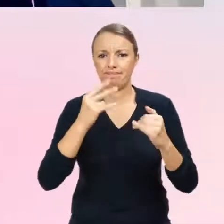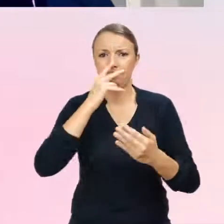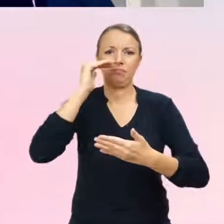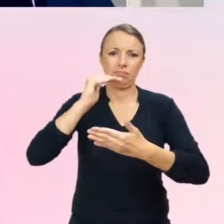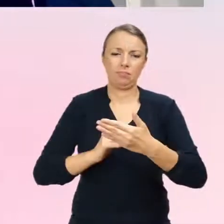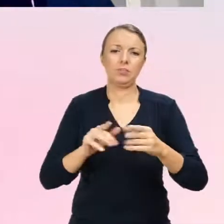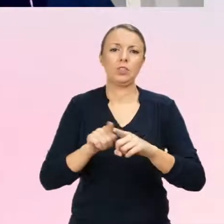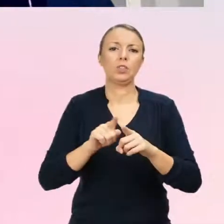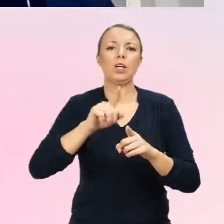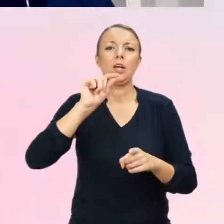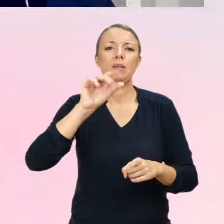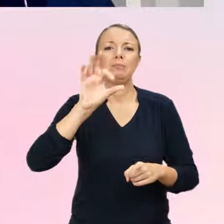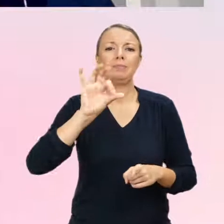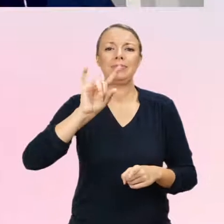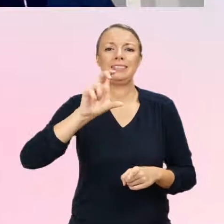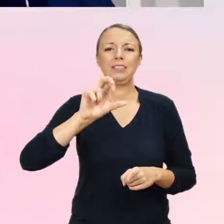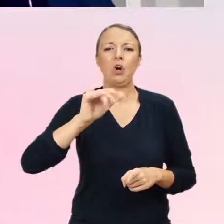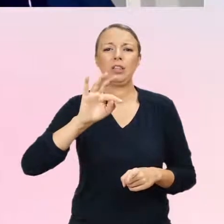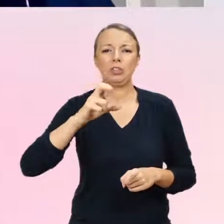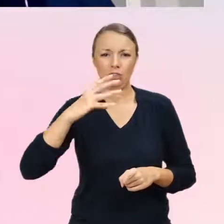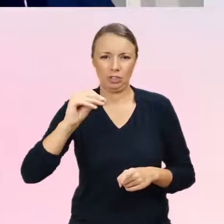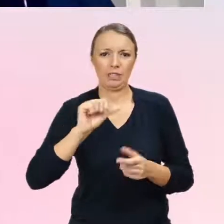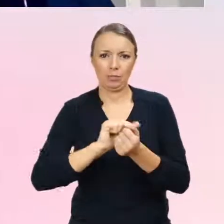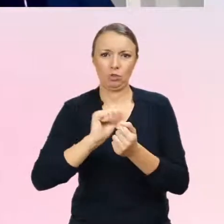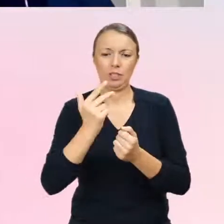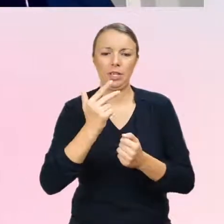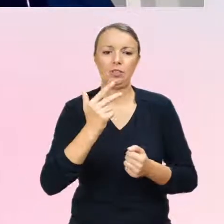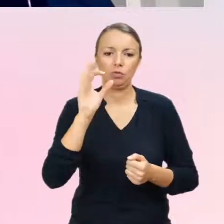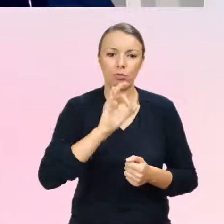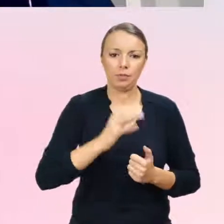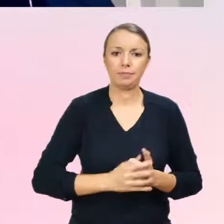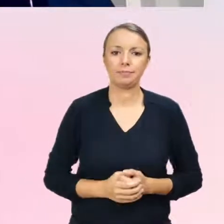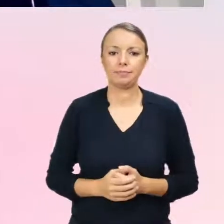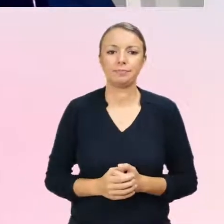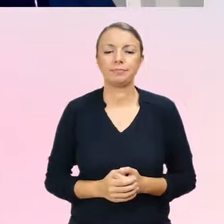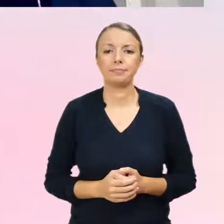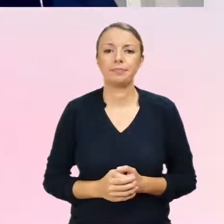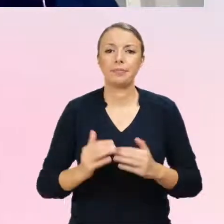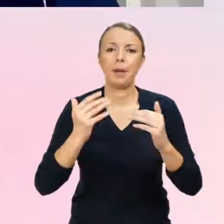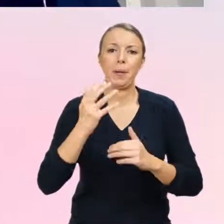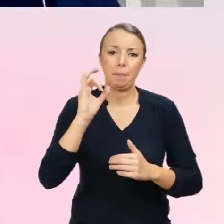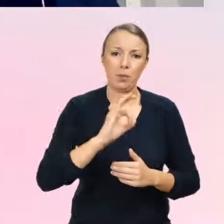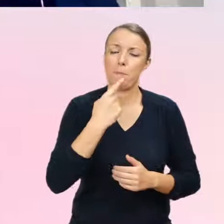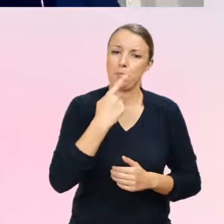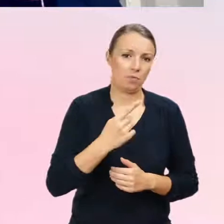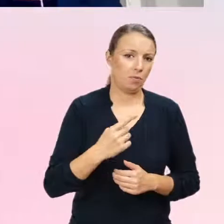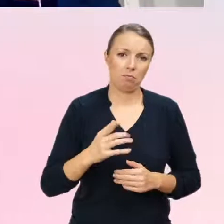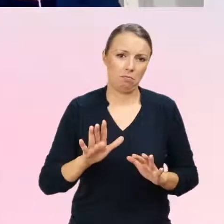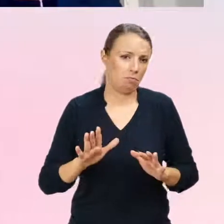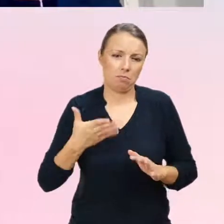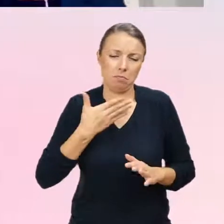psychotyczne 3%. Ale z kolei 35% wskazało, że nie cierpi na żadne